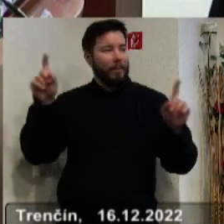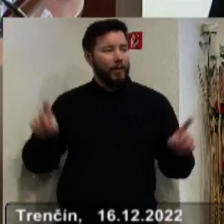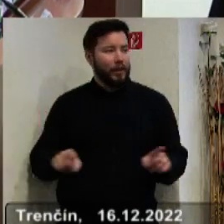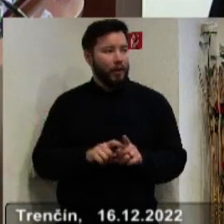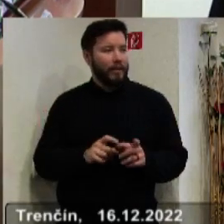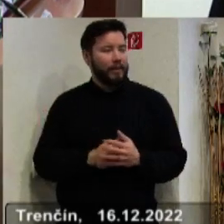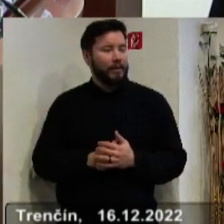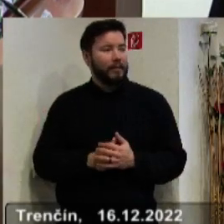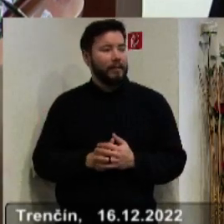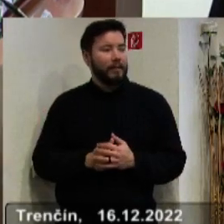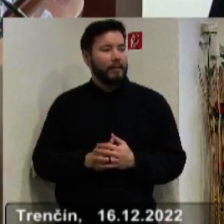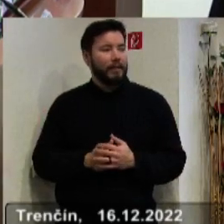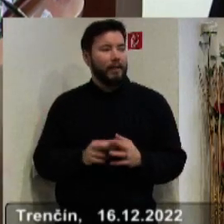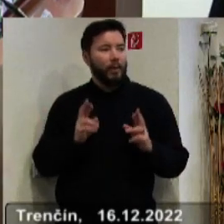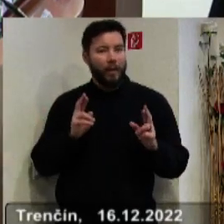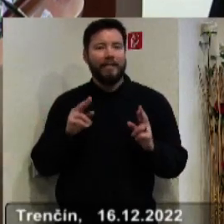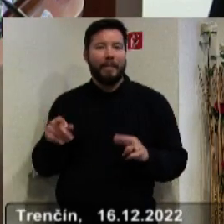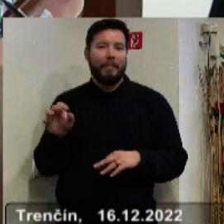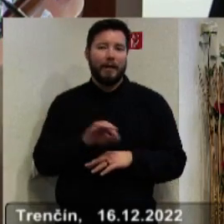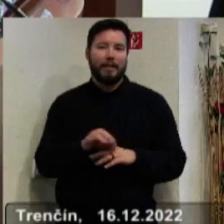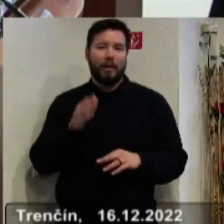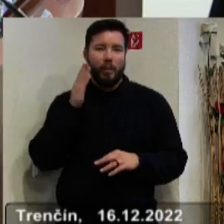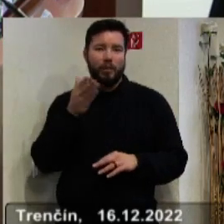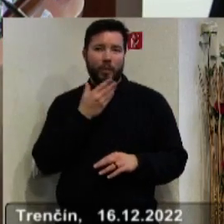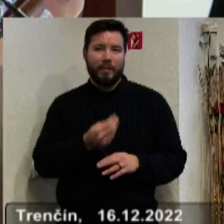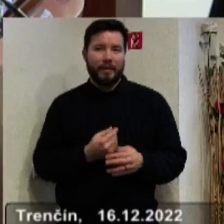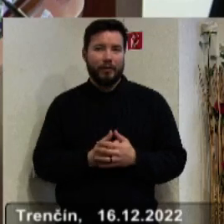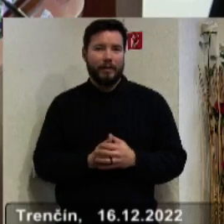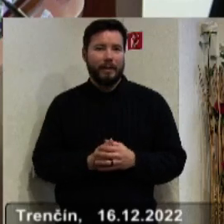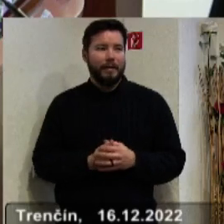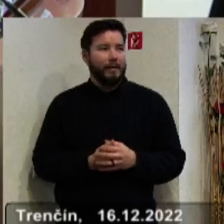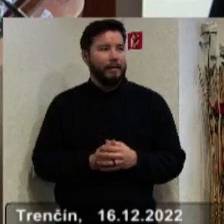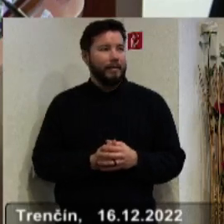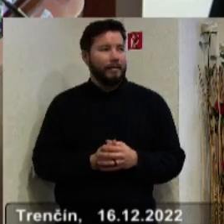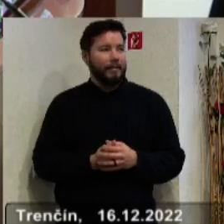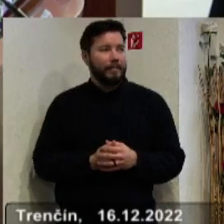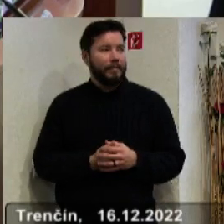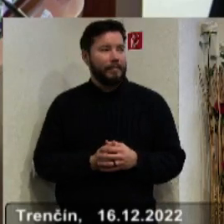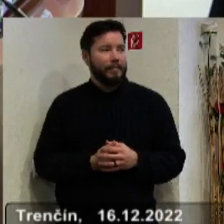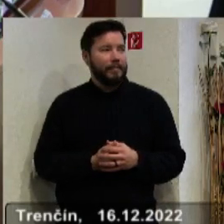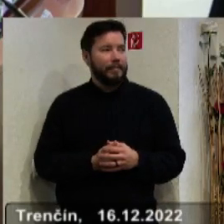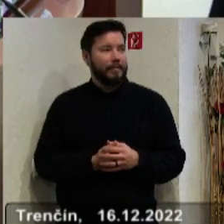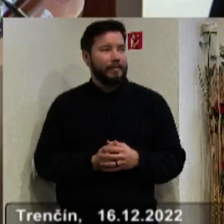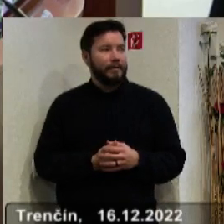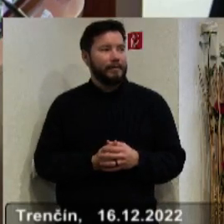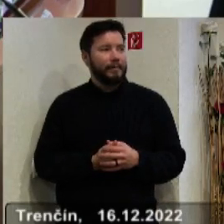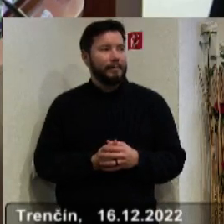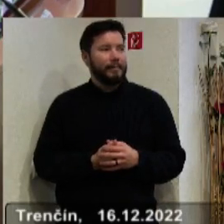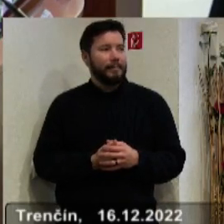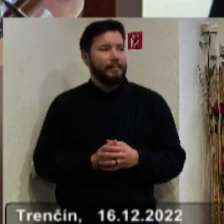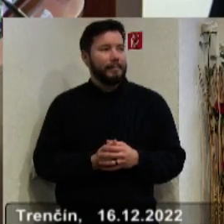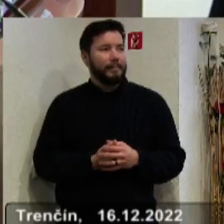Tak dúfam, že ten projekt bude aj úspešný, ktorý sme podali ako župa. A že budeme môcť